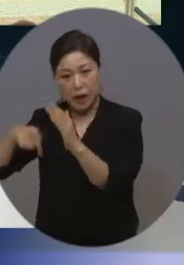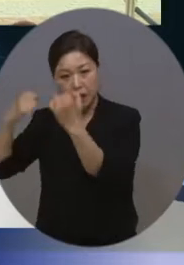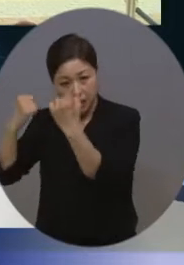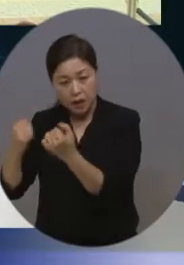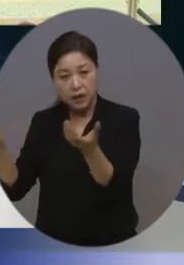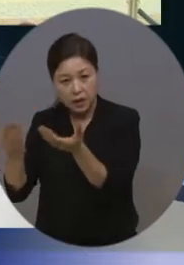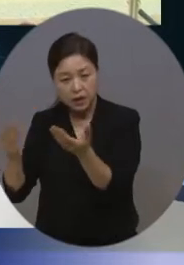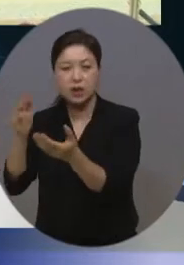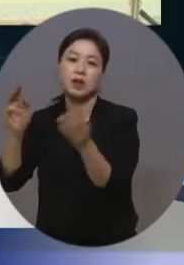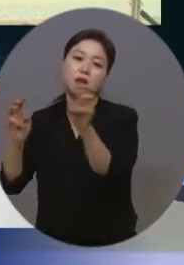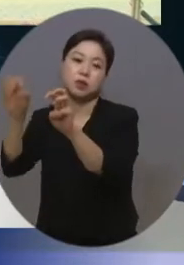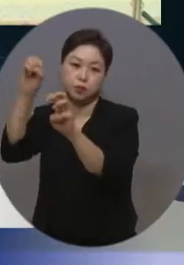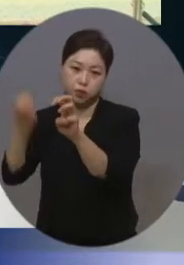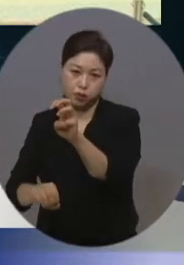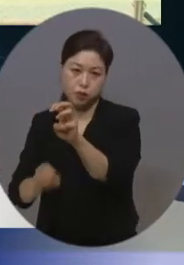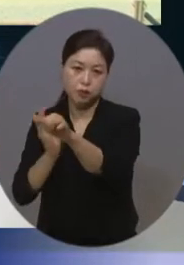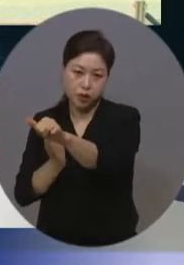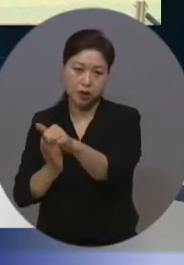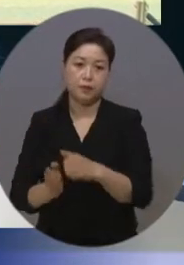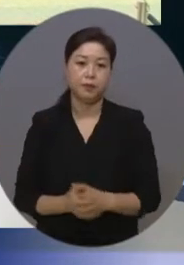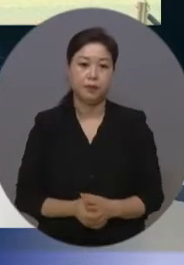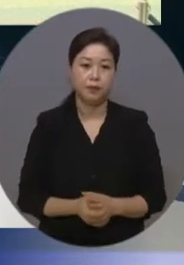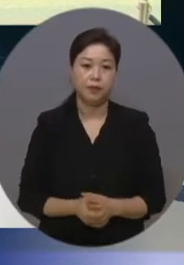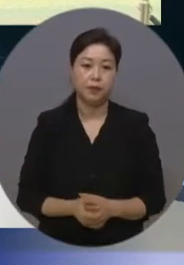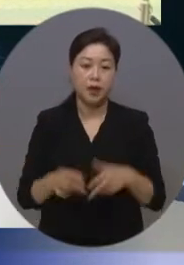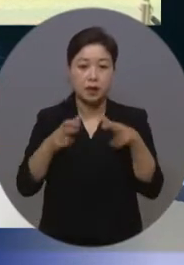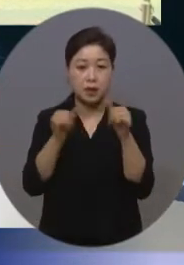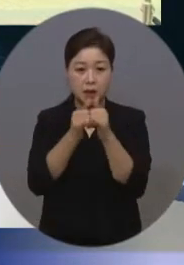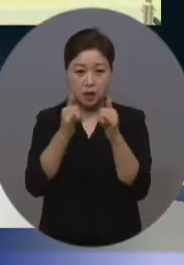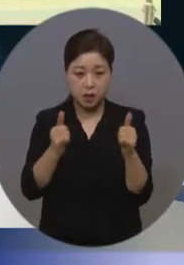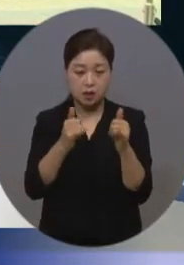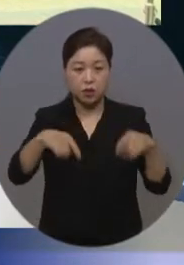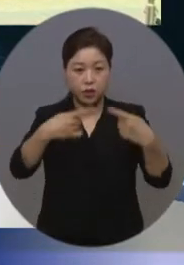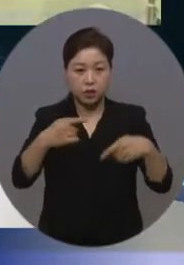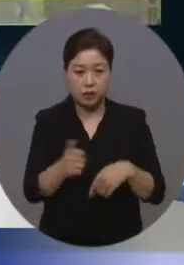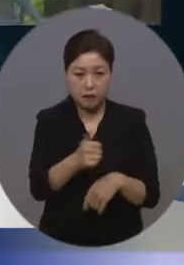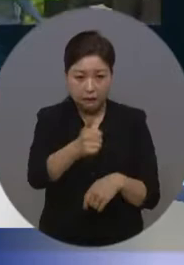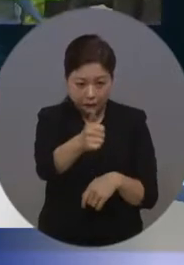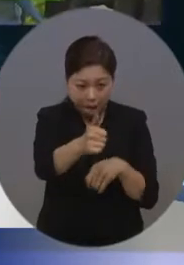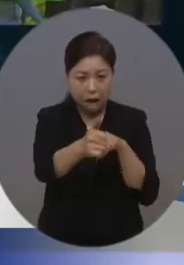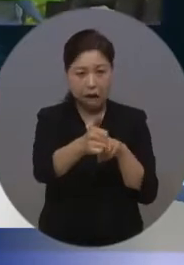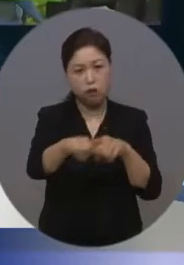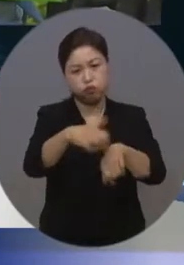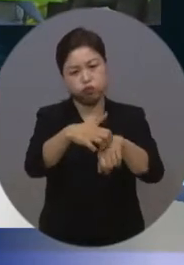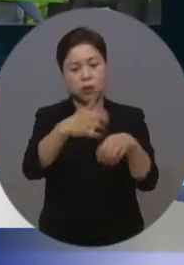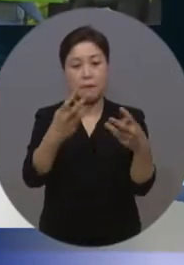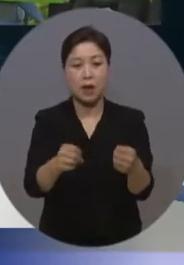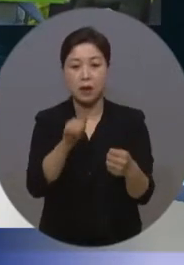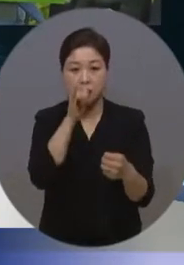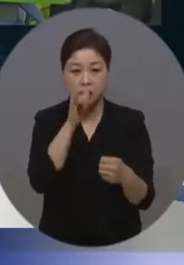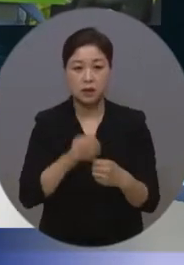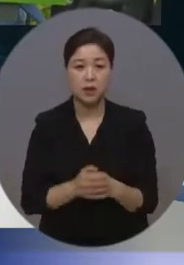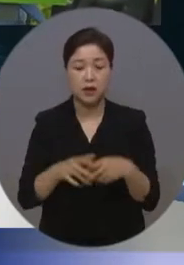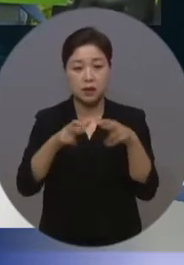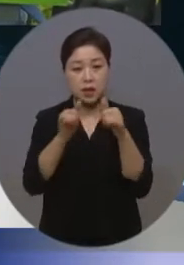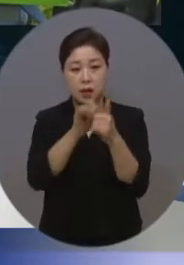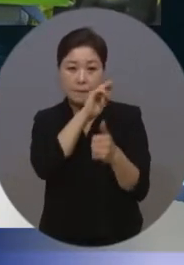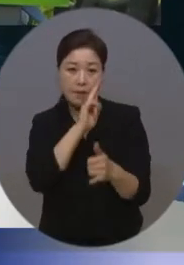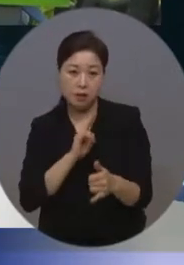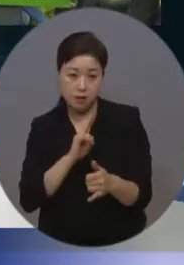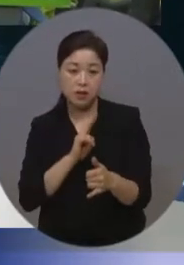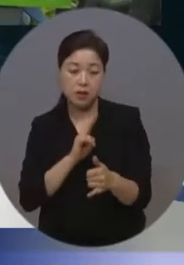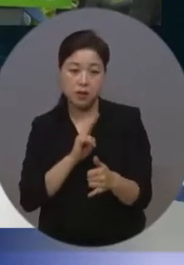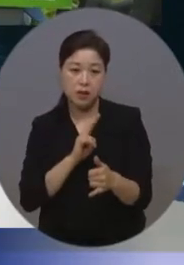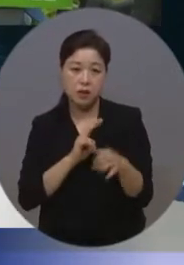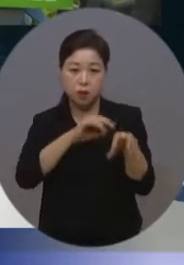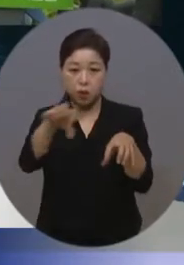장애인 당사자들은 휠체어 이용 등으로 인해 이동할 때 많은 불편함이 있는데요. 장애인 편의시설 의무